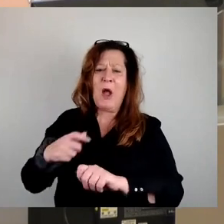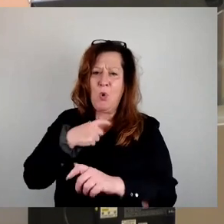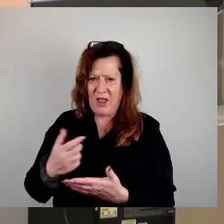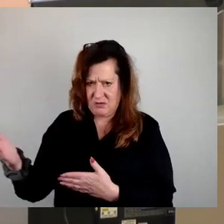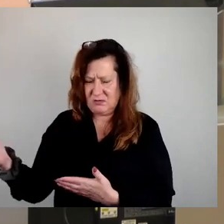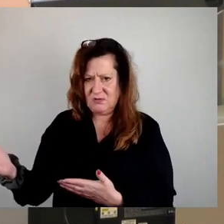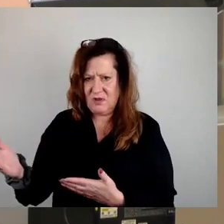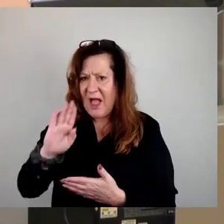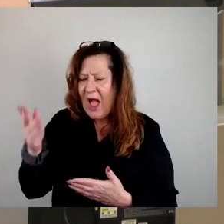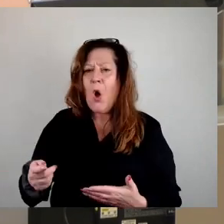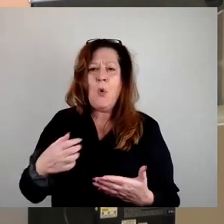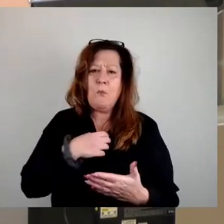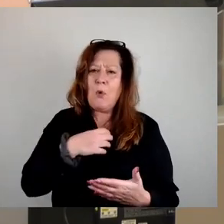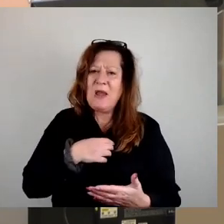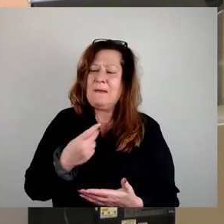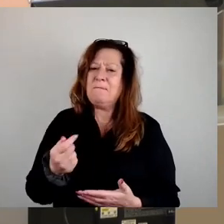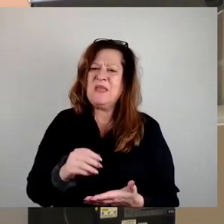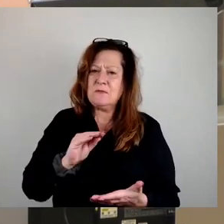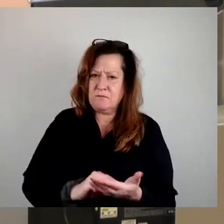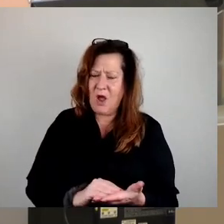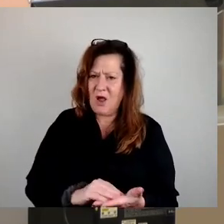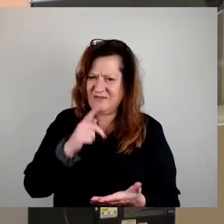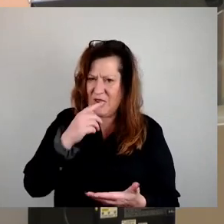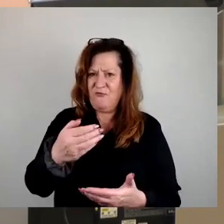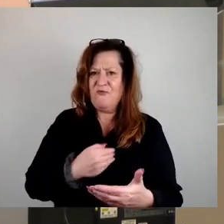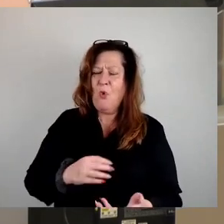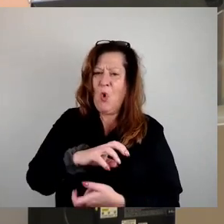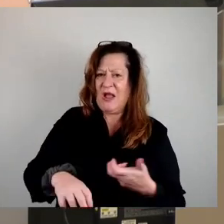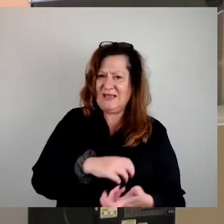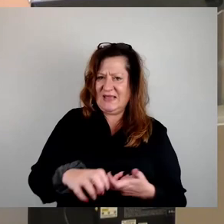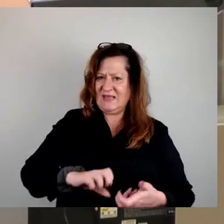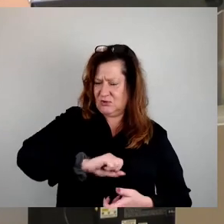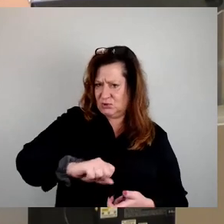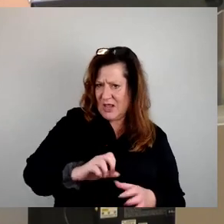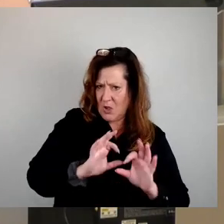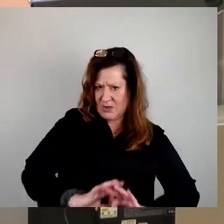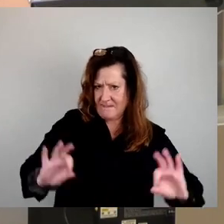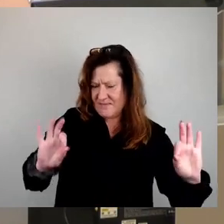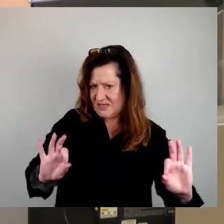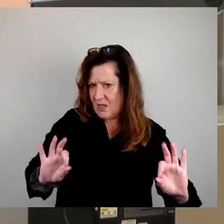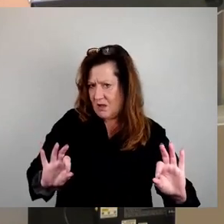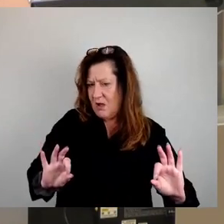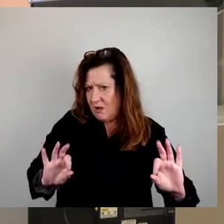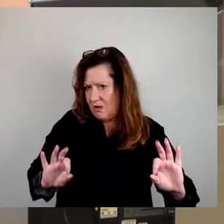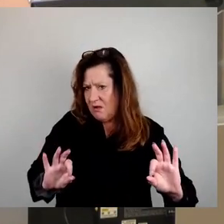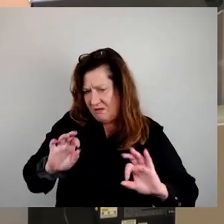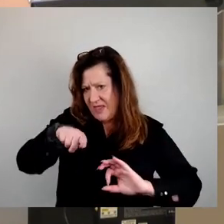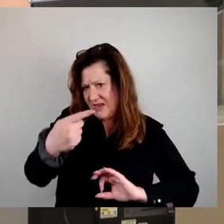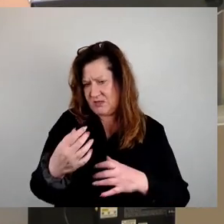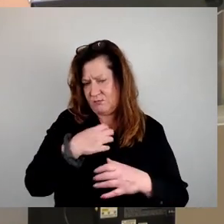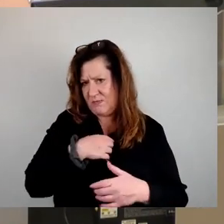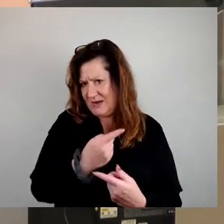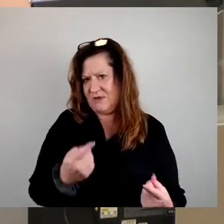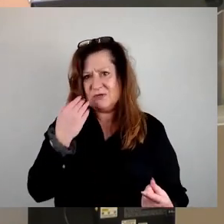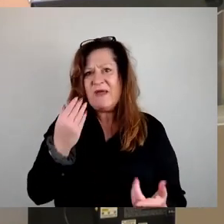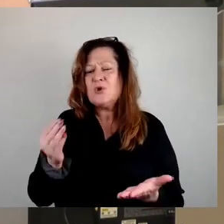Mietmarkt unserer Stadt, wenn man vor der Krise schneller und besser im Baubereich der Stadtverarbeitung gearbeitet hätte. Welche Zusatzwohnungen wären jetzt schon